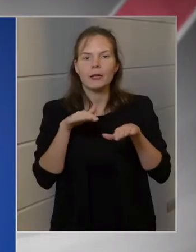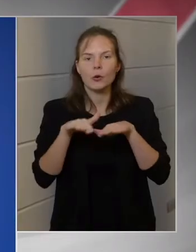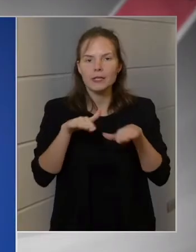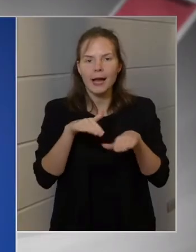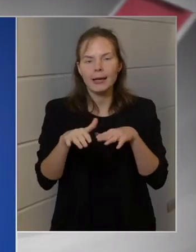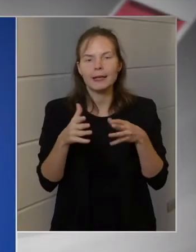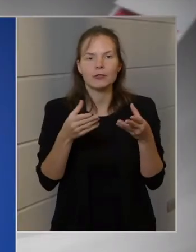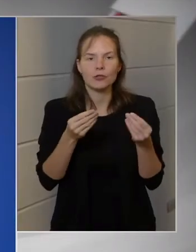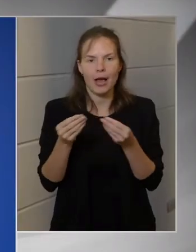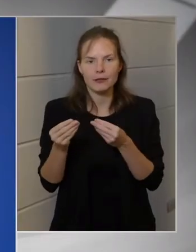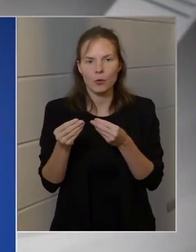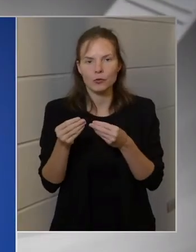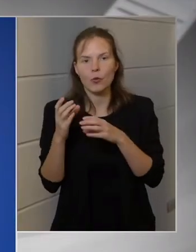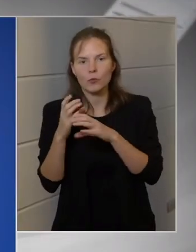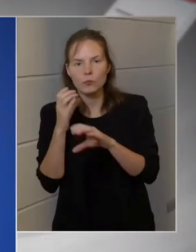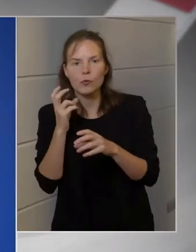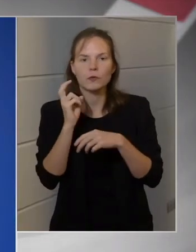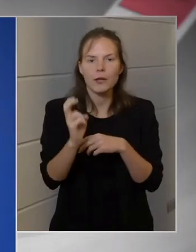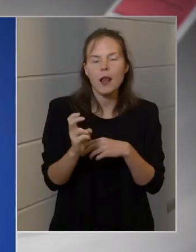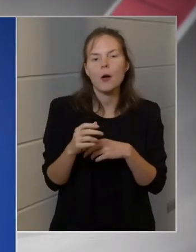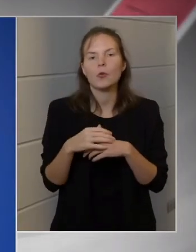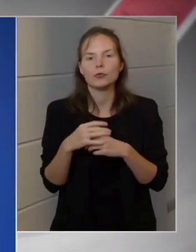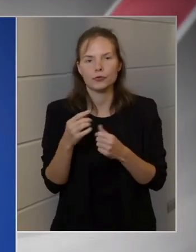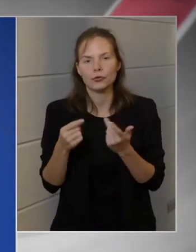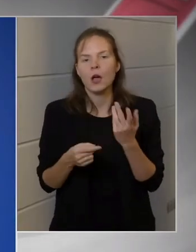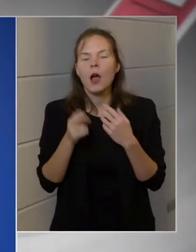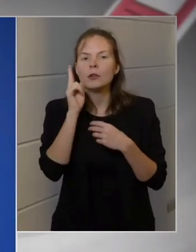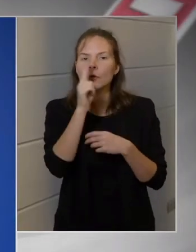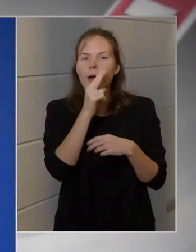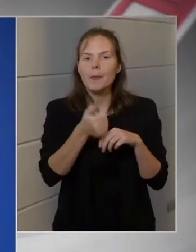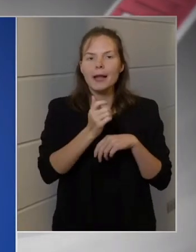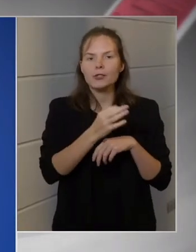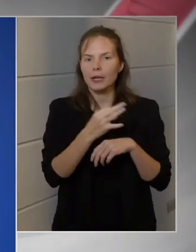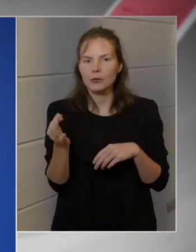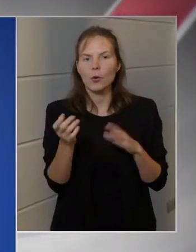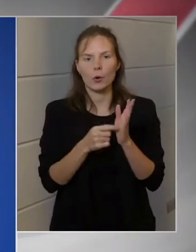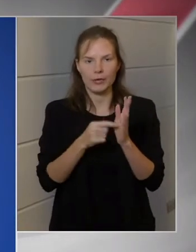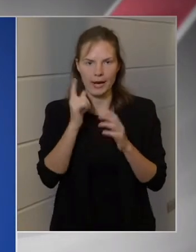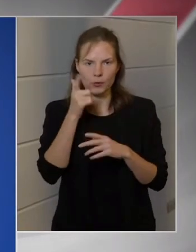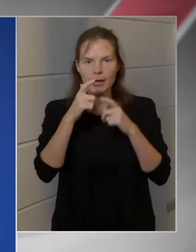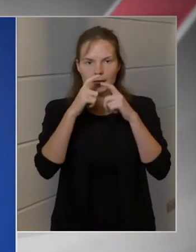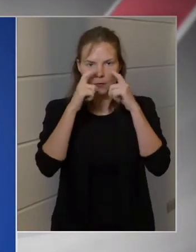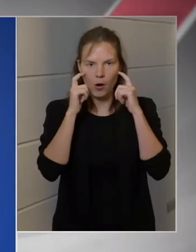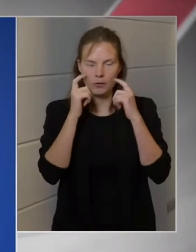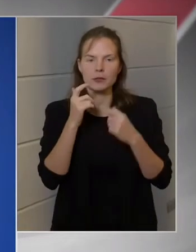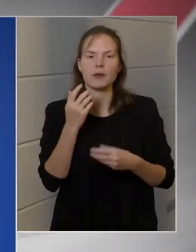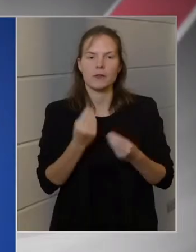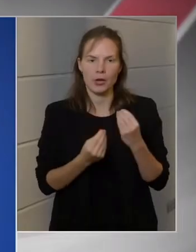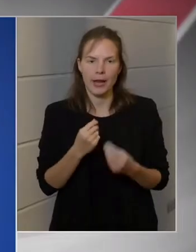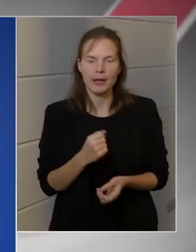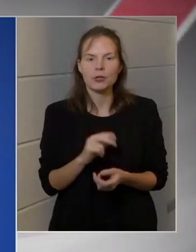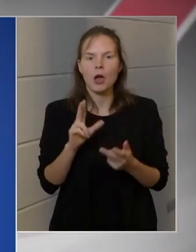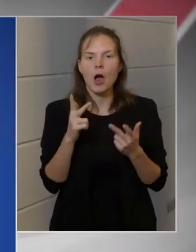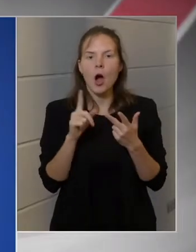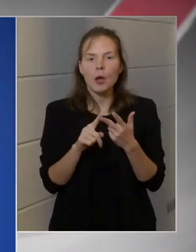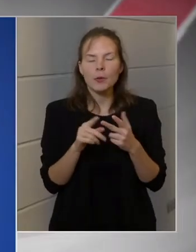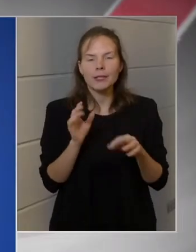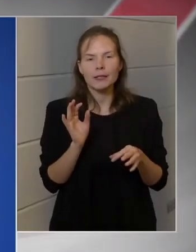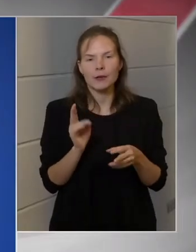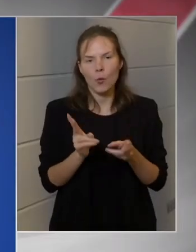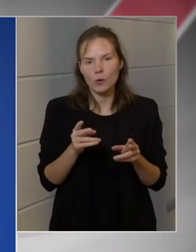eszközökön november 1-től a maszkviselés kötelező. A harmadik pedig, hogy az